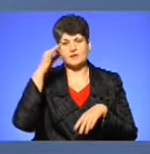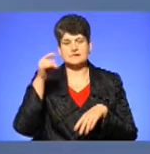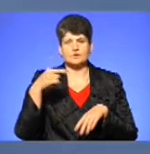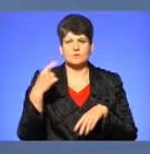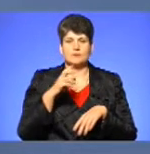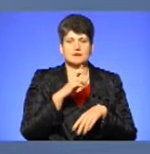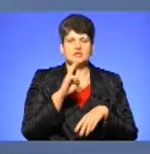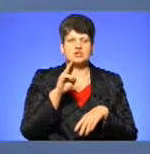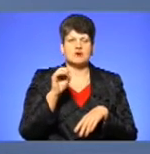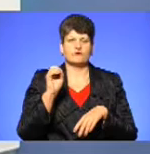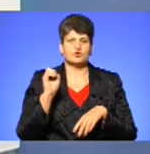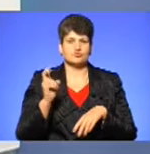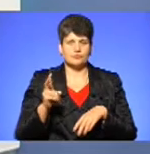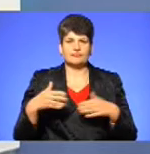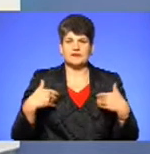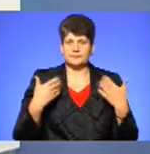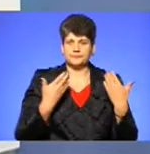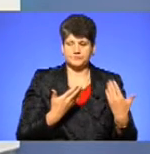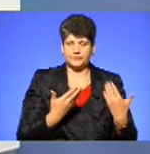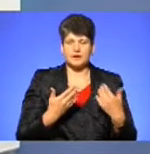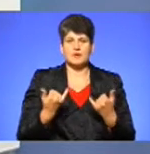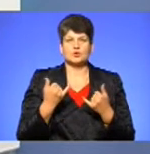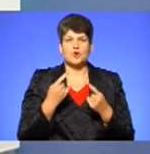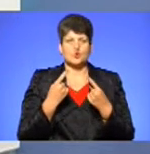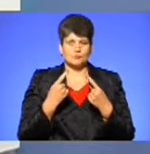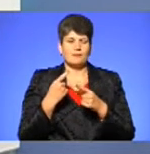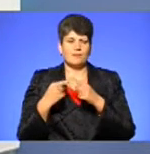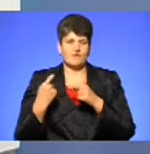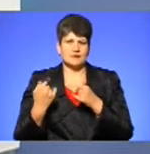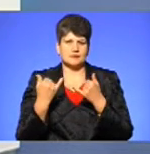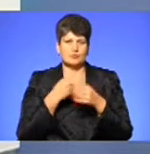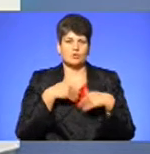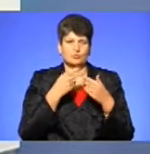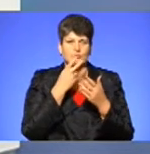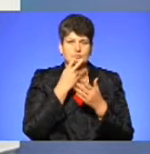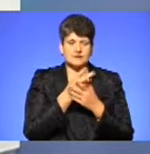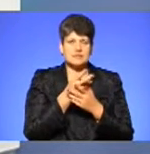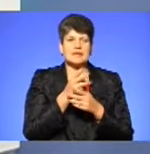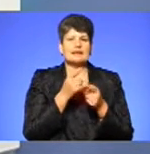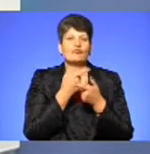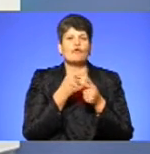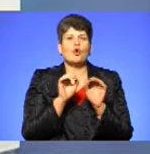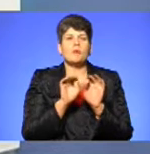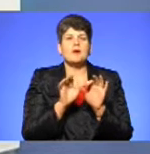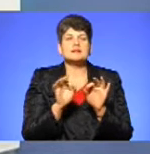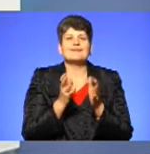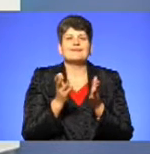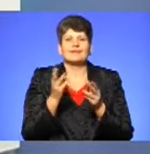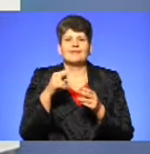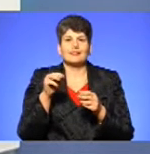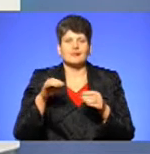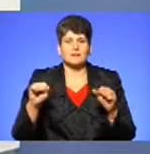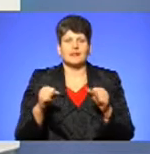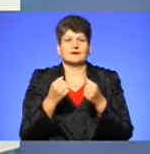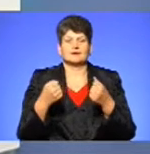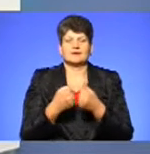Шевчуком. Вітаю вас! Вітаю! До розмови ми повернемось за мить, а зараз попоную переглянути інформацію про те, які ДТП трапилися з